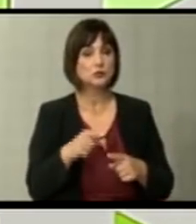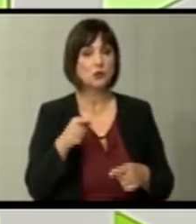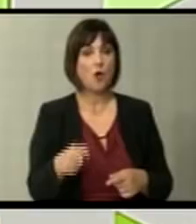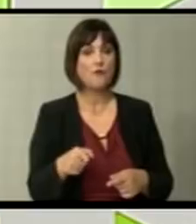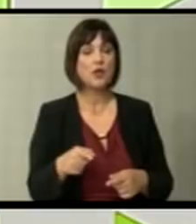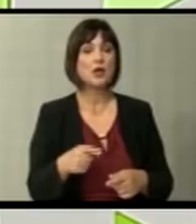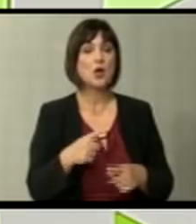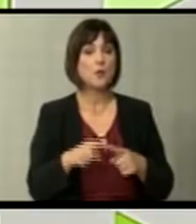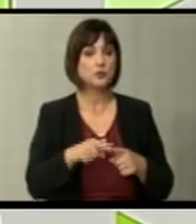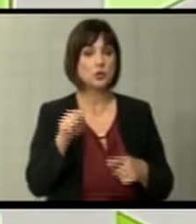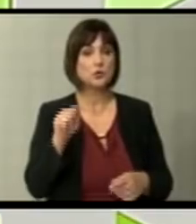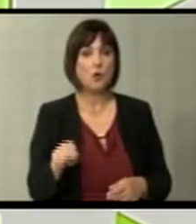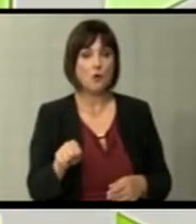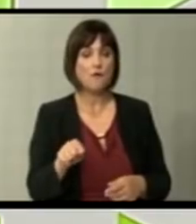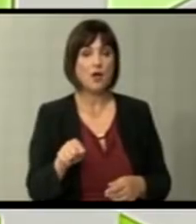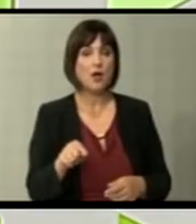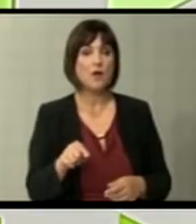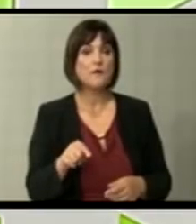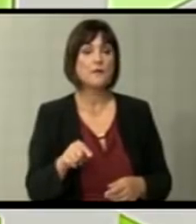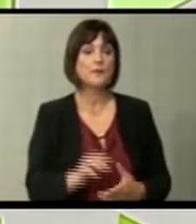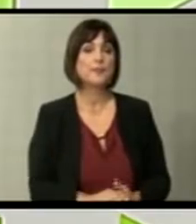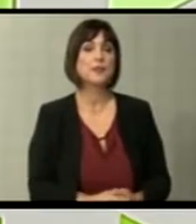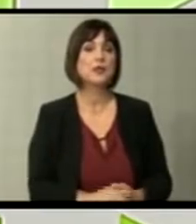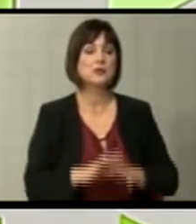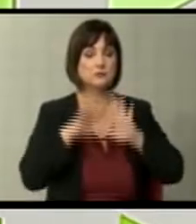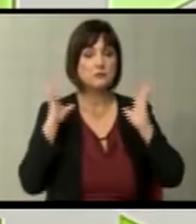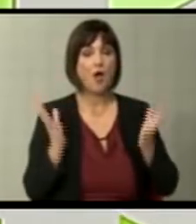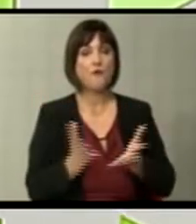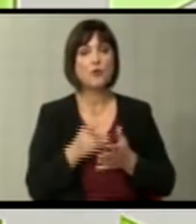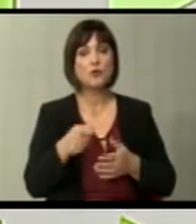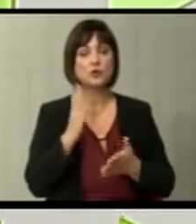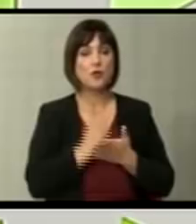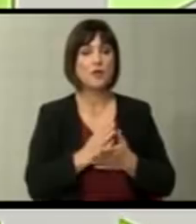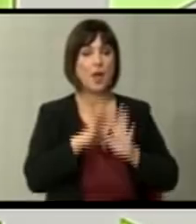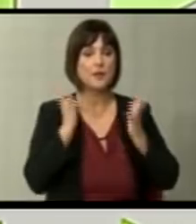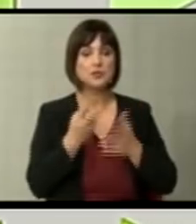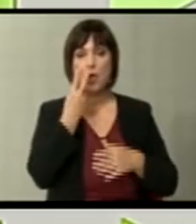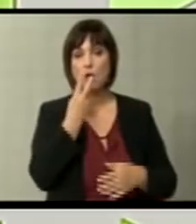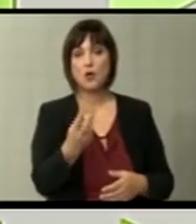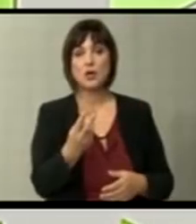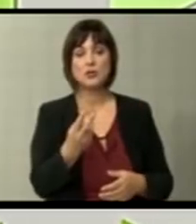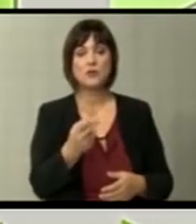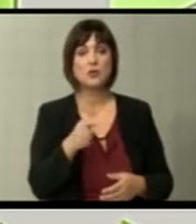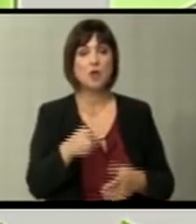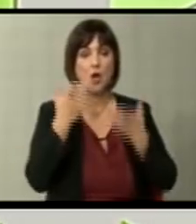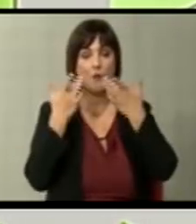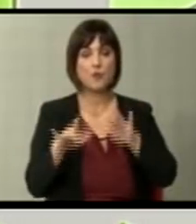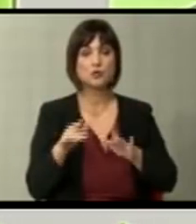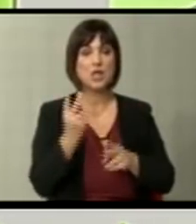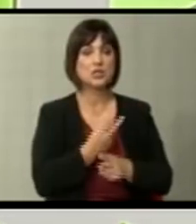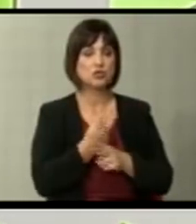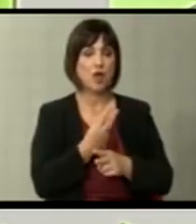како последица ке се омасовизира тоа што веќе масовно го гледаме а тоа е напуштањето на